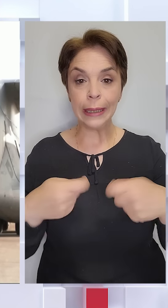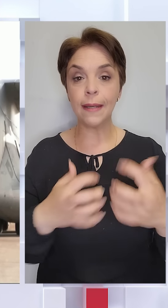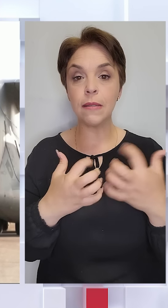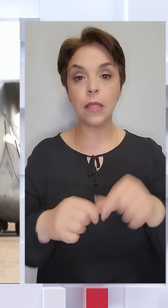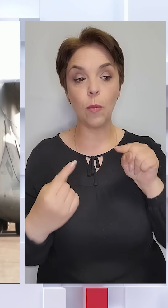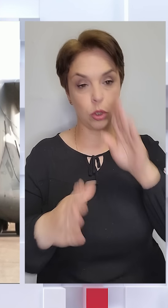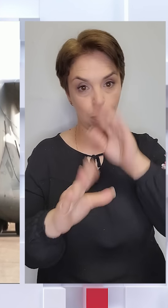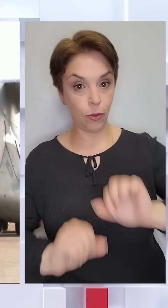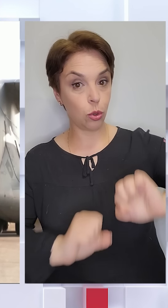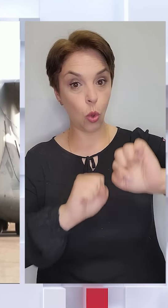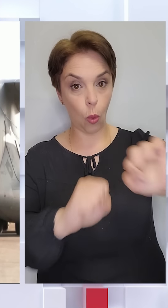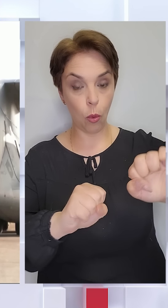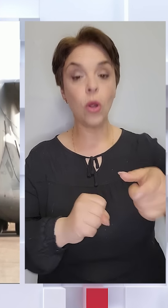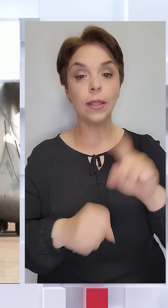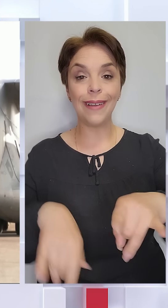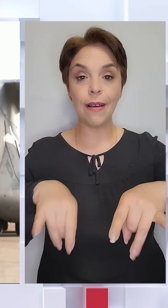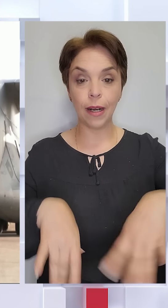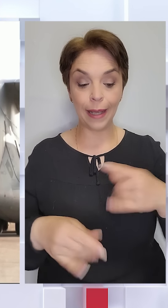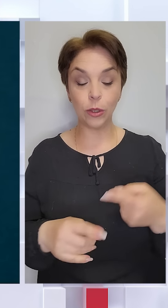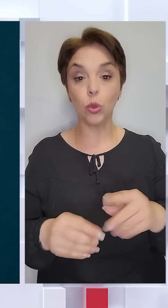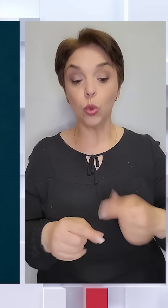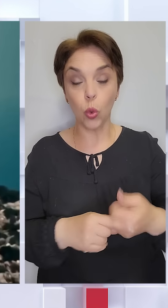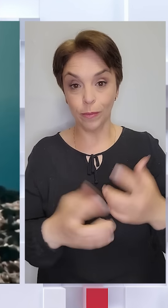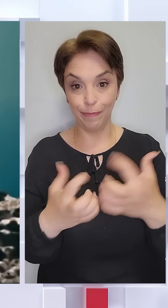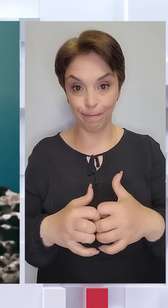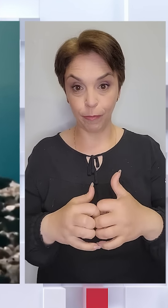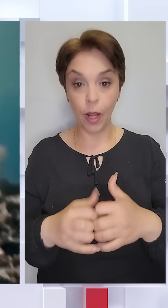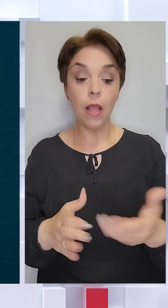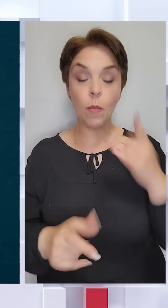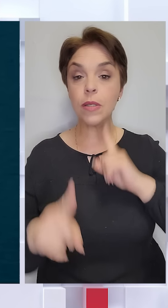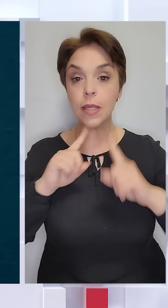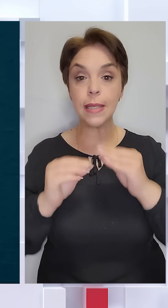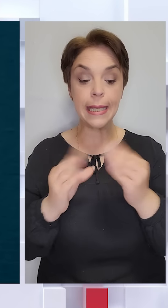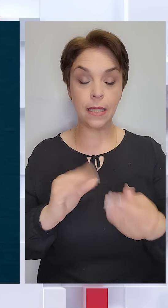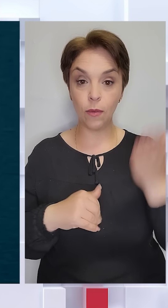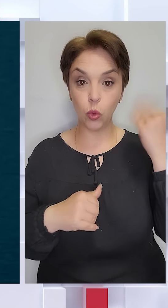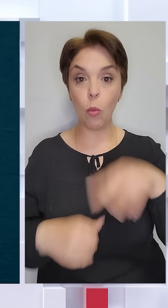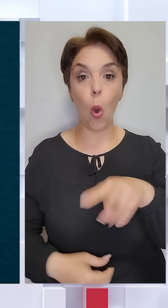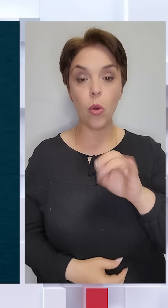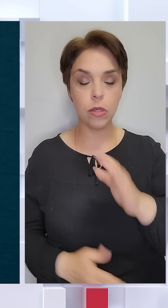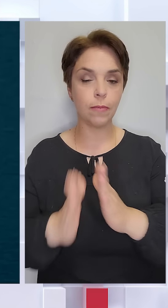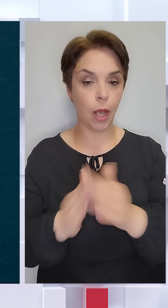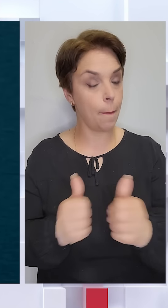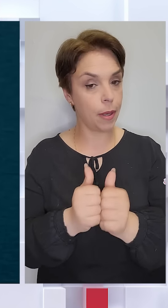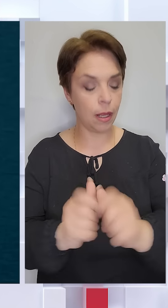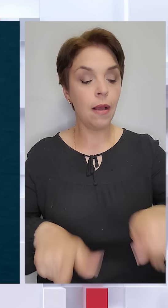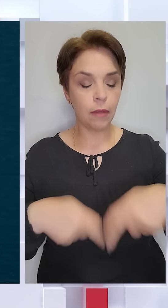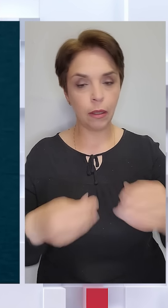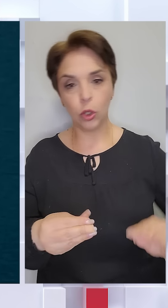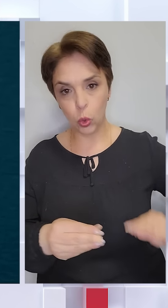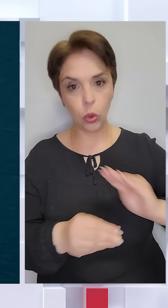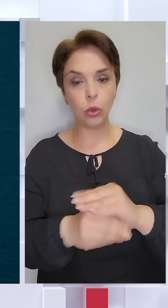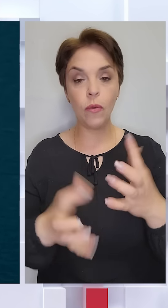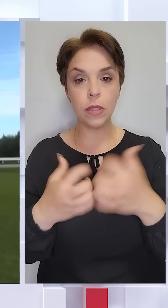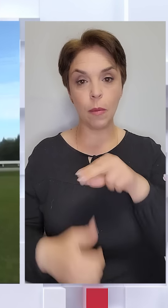протиповітряної оборони та ракет до них. На попередньому засіданні 10 днів тому Лойтостін закликав партнерів надати додаткові